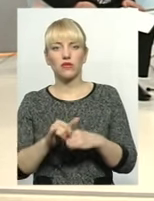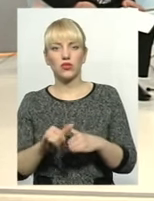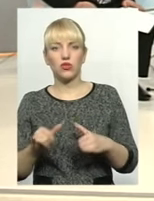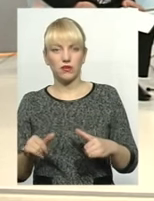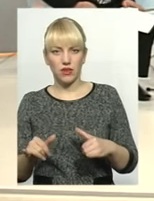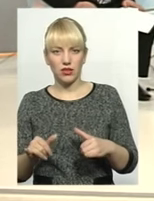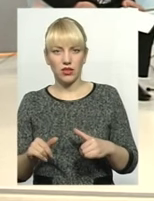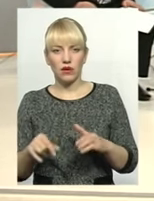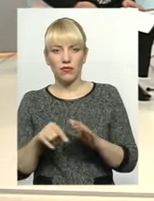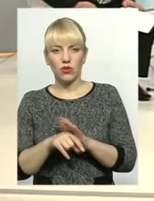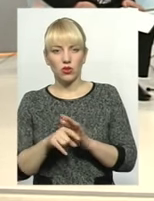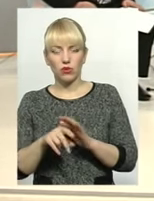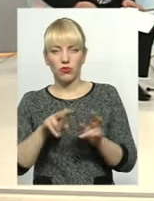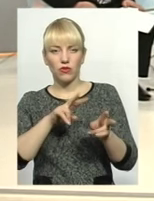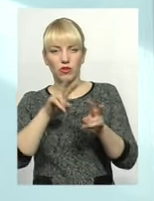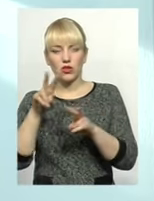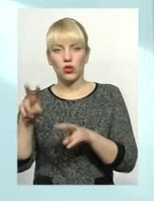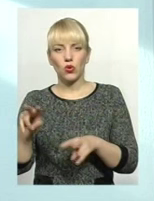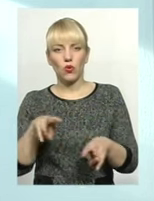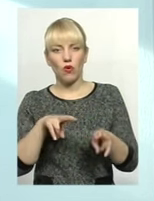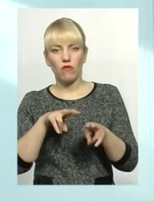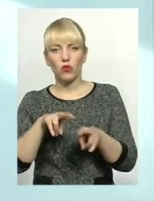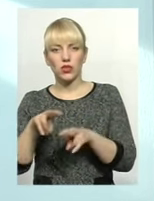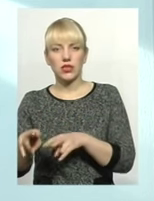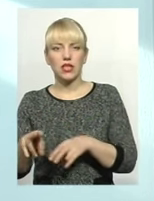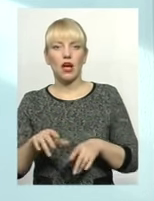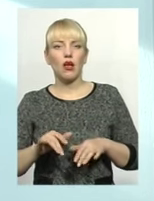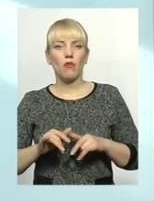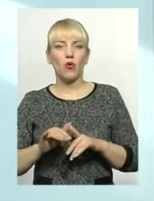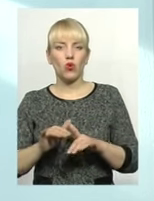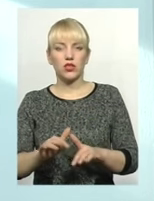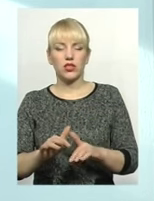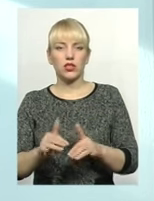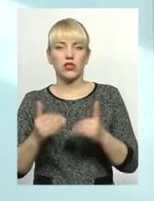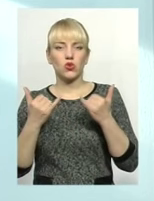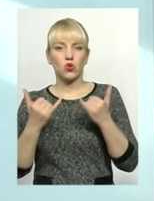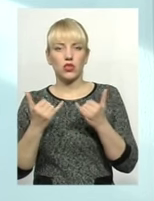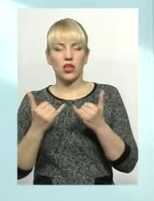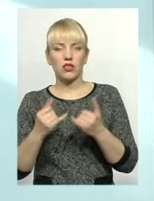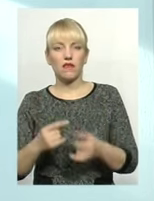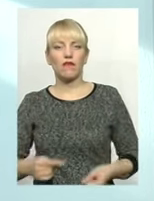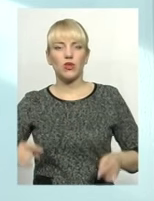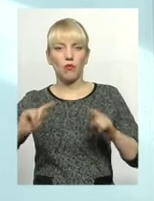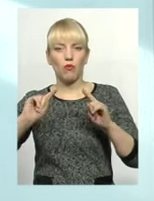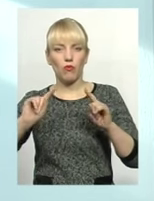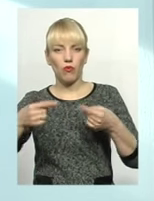Тобто відслідковується процес сучасності і відповідно до вимог сьогодення.